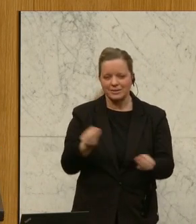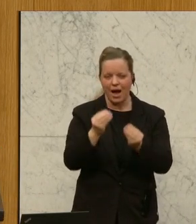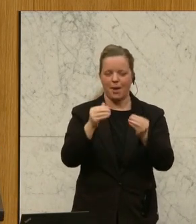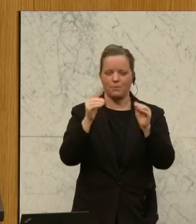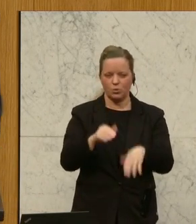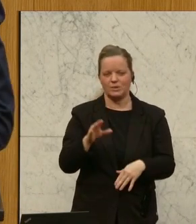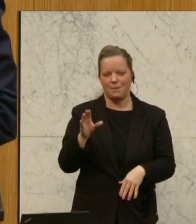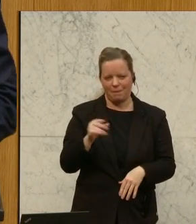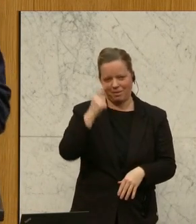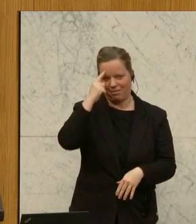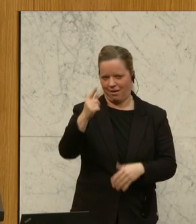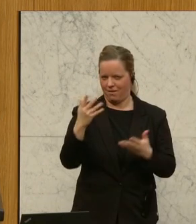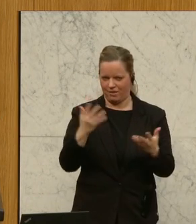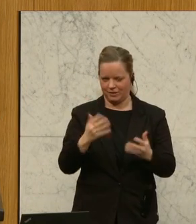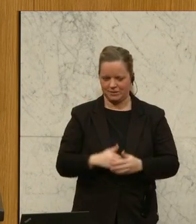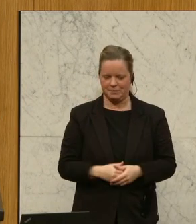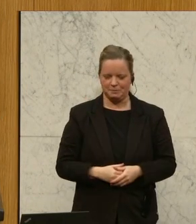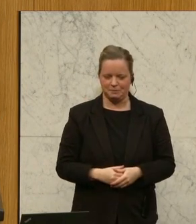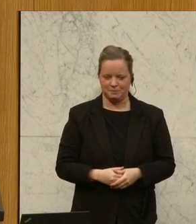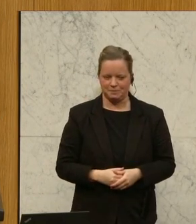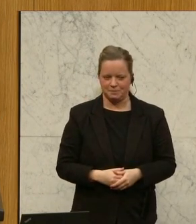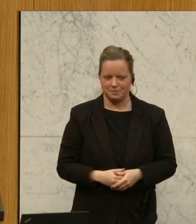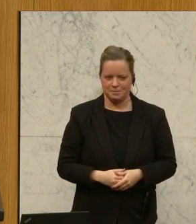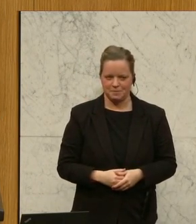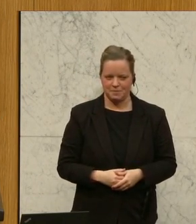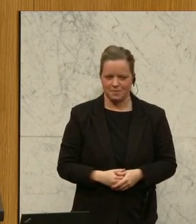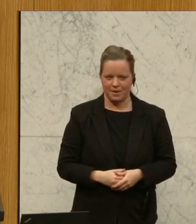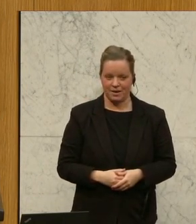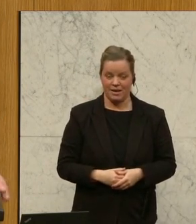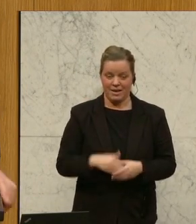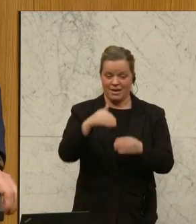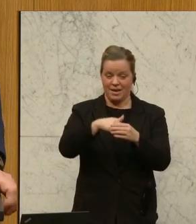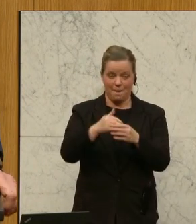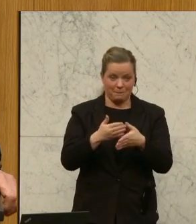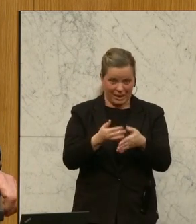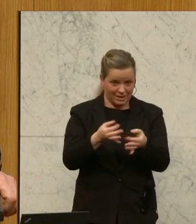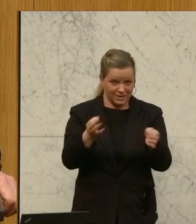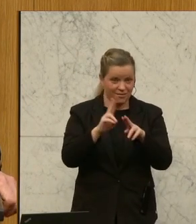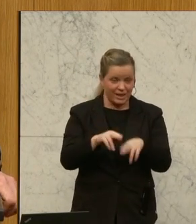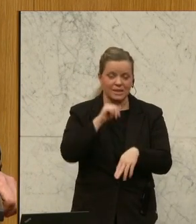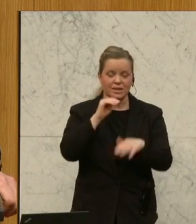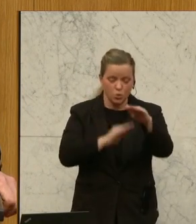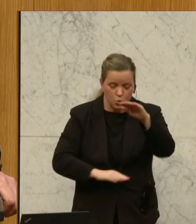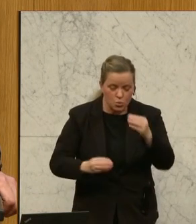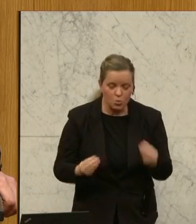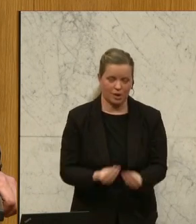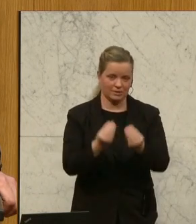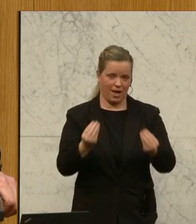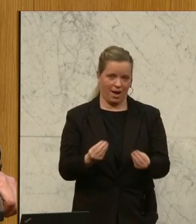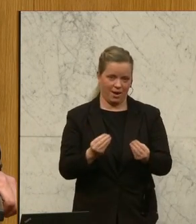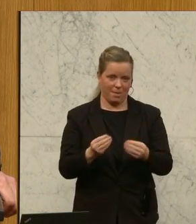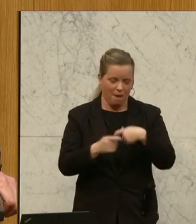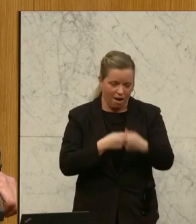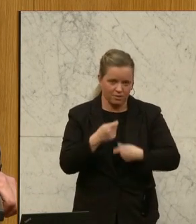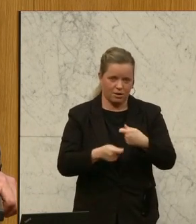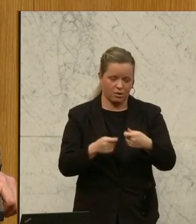Es wird überhaupt nichts bringen, wenn Sie nicht nachhaltig an die Ursache gehen. Es nutzt nichts,